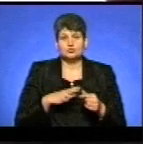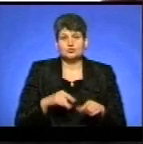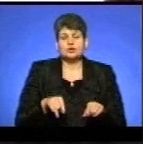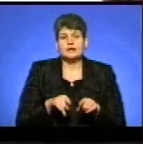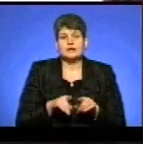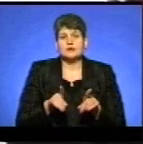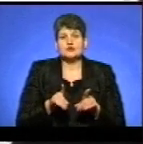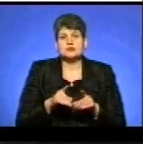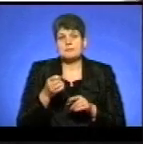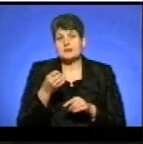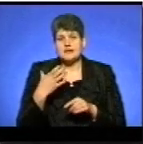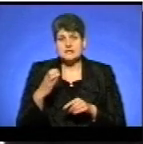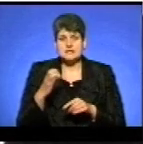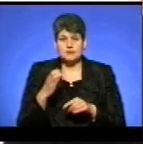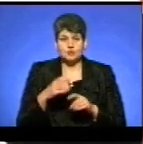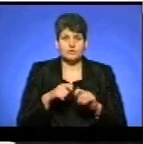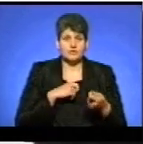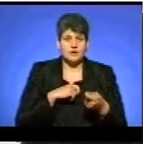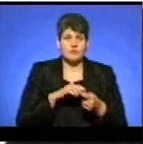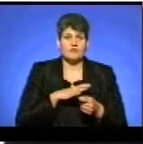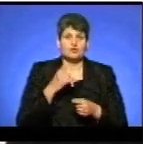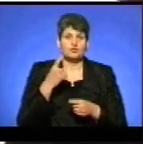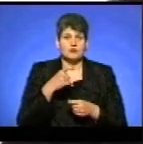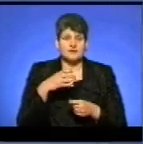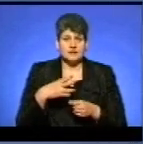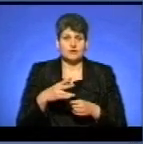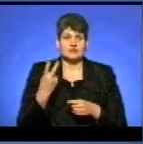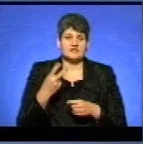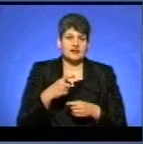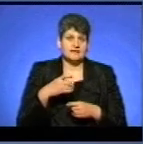що за 15 секунд ругав було таке і за хвилину, і за дві.